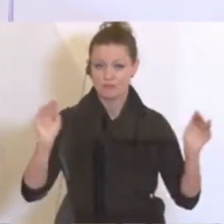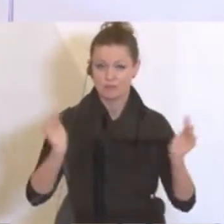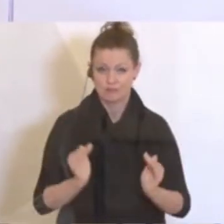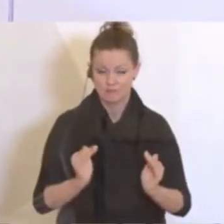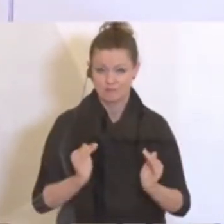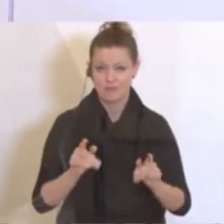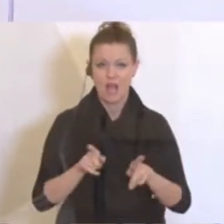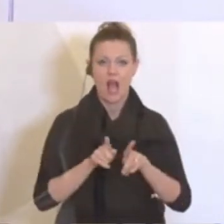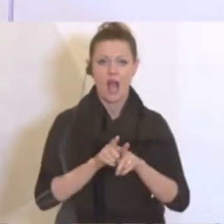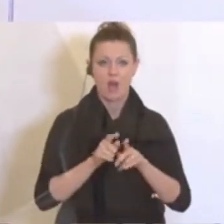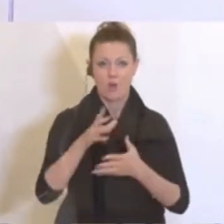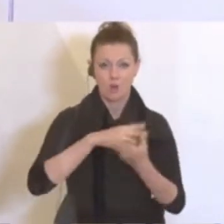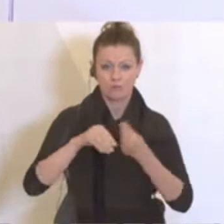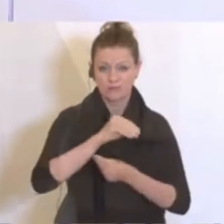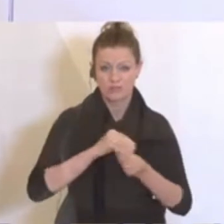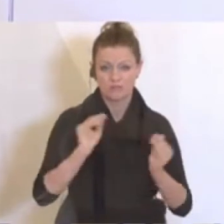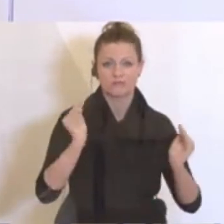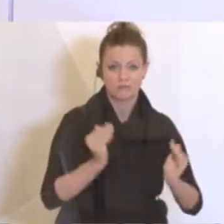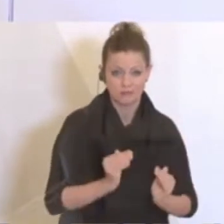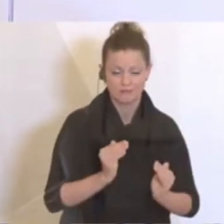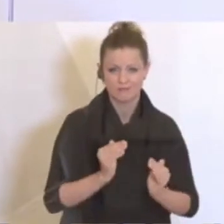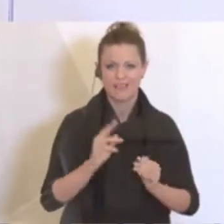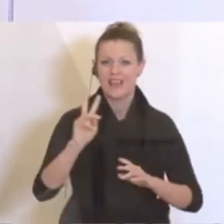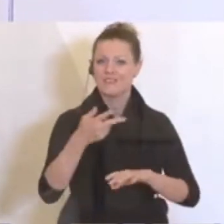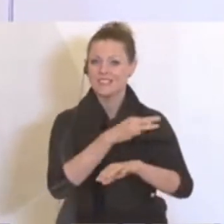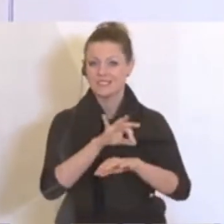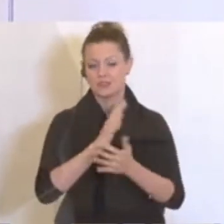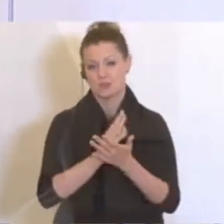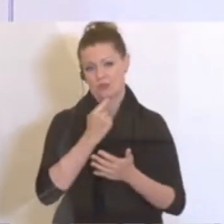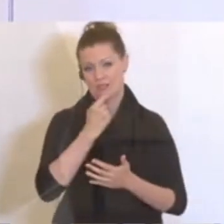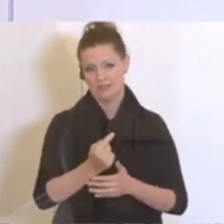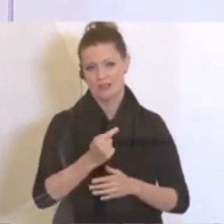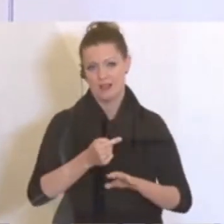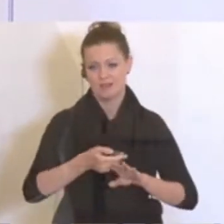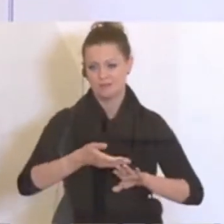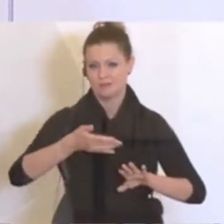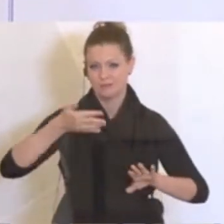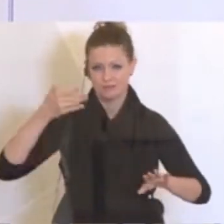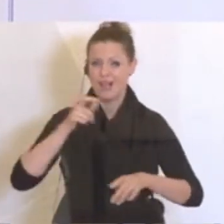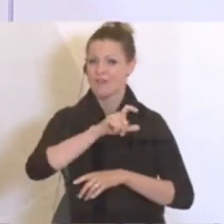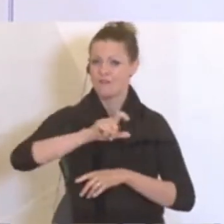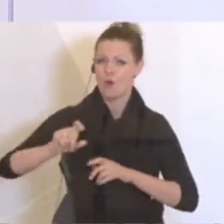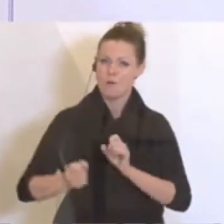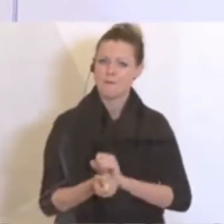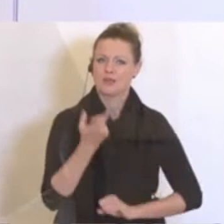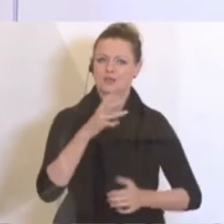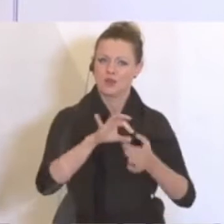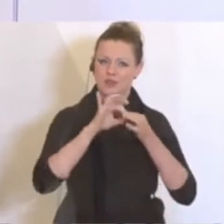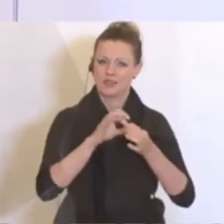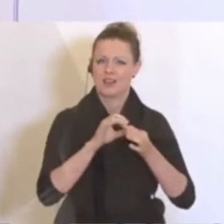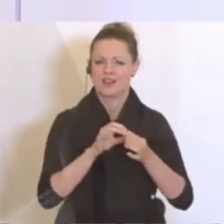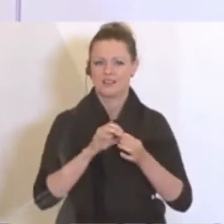auch weniger Umsatz. Der Herr Vizekanzler hat es bereits angesprochen. Die letzten Wochen sind vor allem im Zeichen der